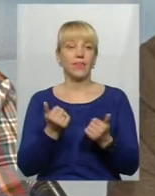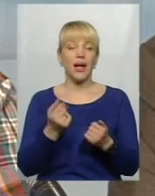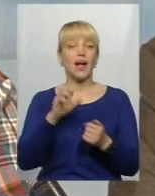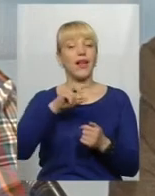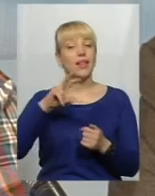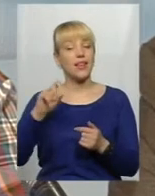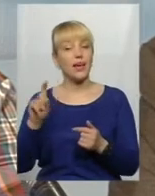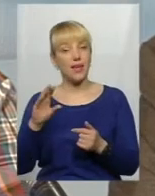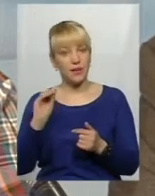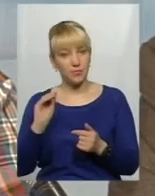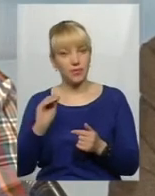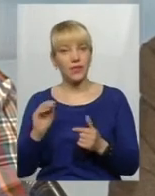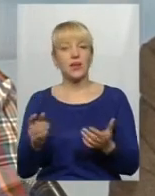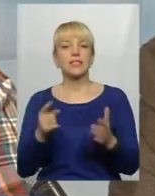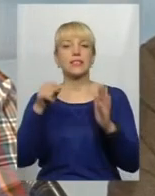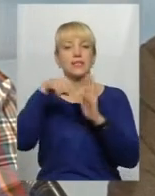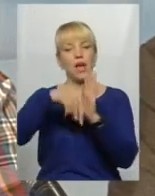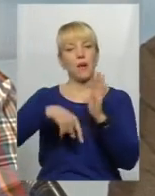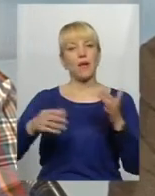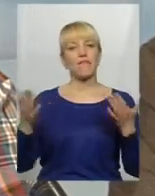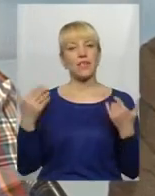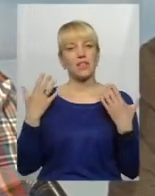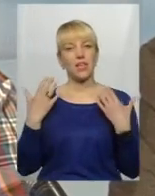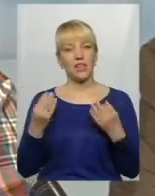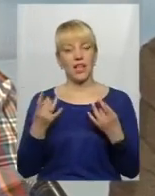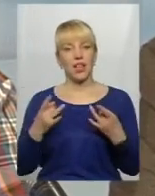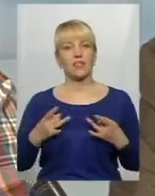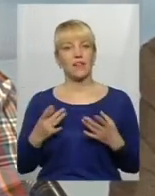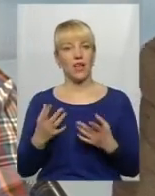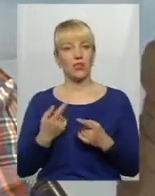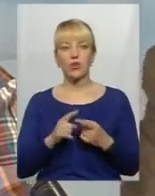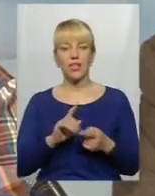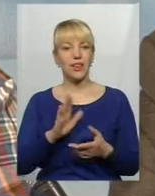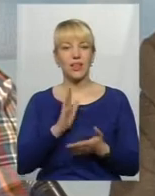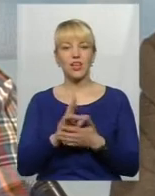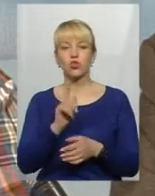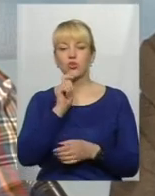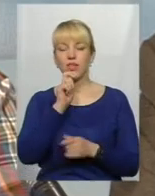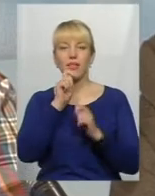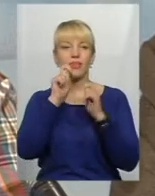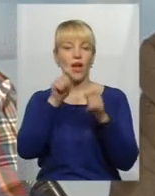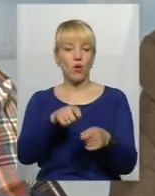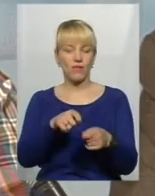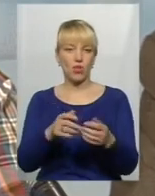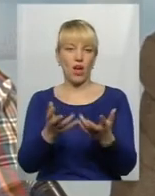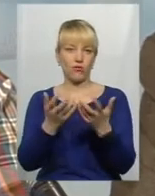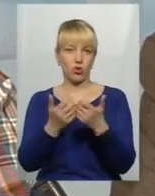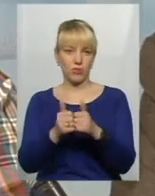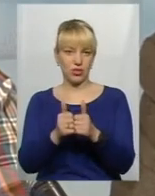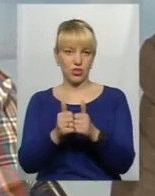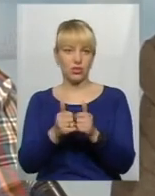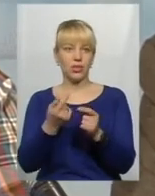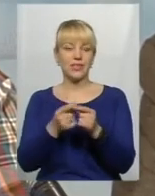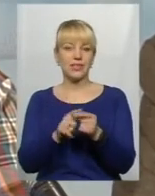Але саме вихідний день на свято, це не є щось таке, дароване автоматично. Це є